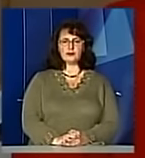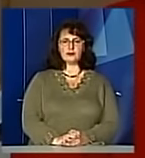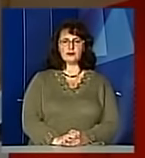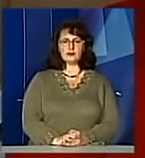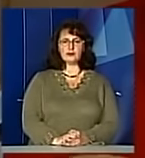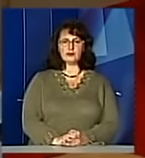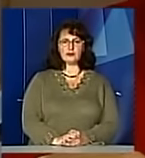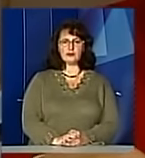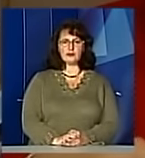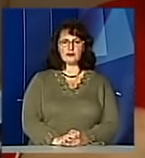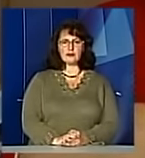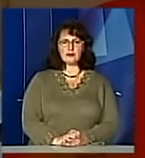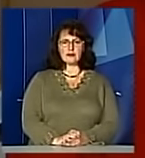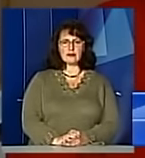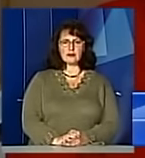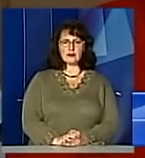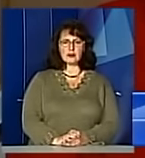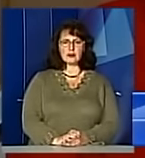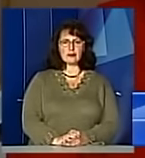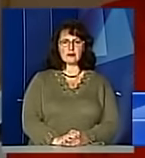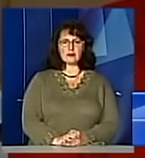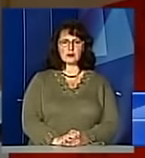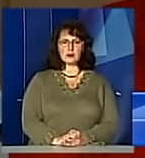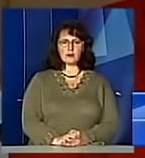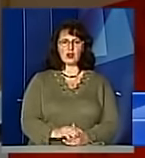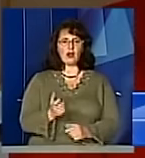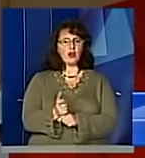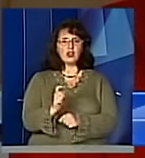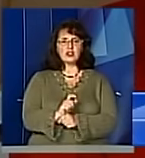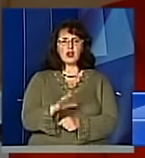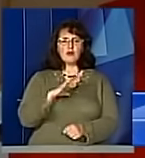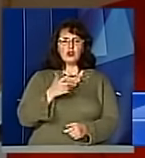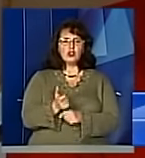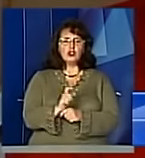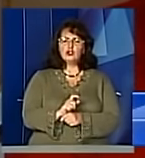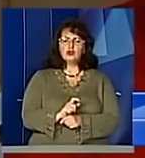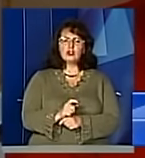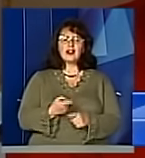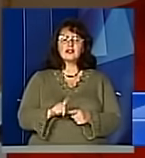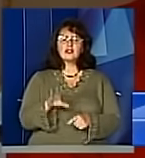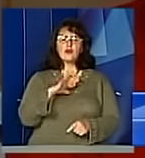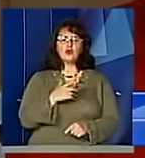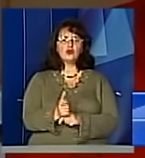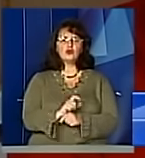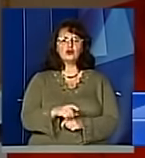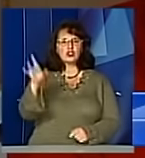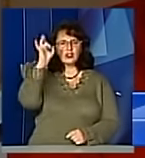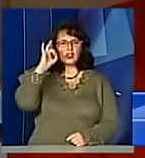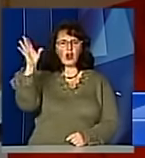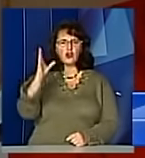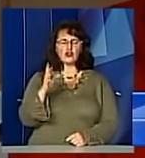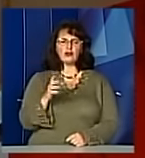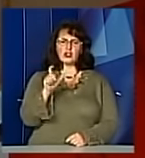Гарні хлопці були. Дуже талановиті були. Непрості були в них відносини теж.